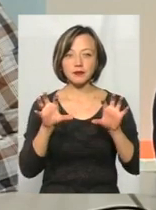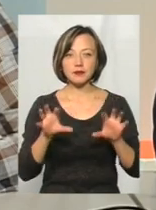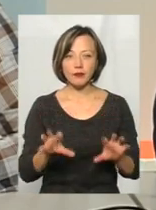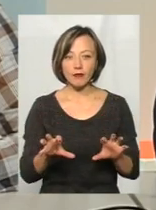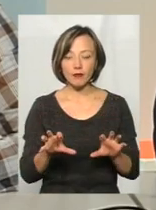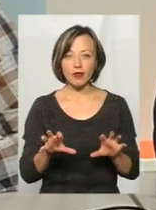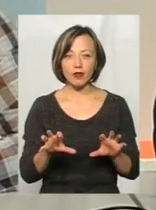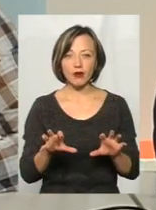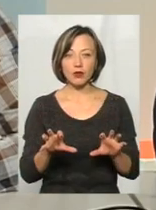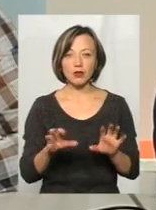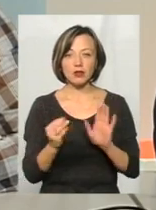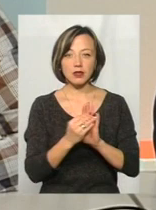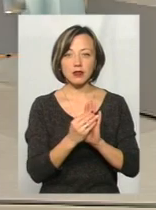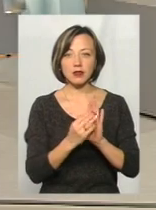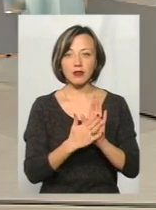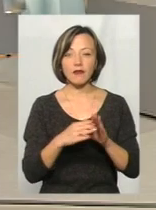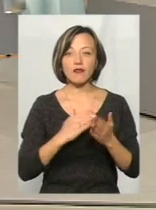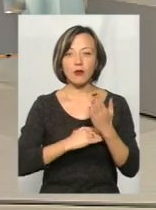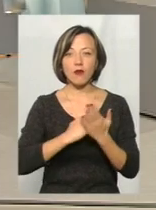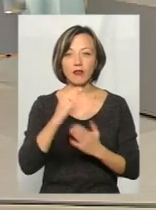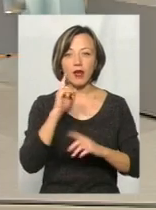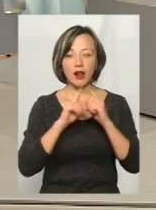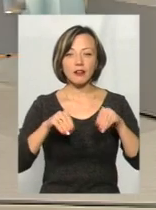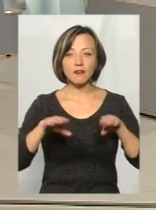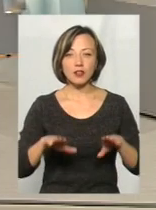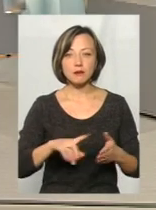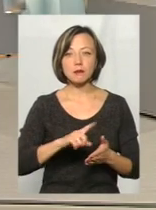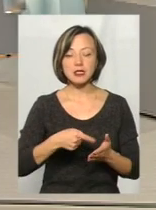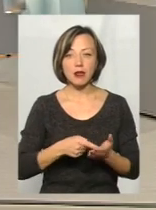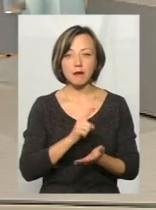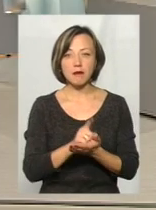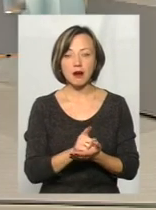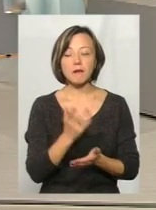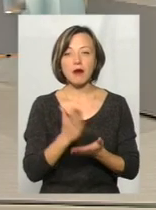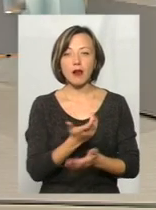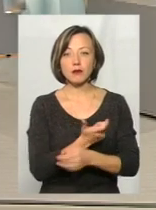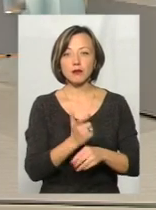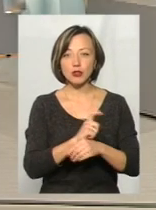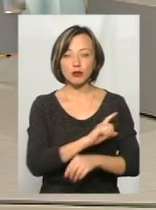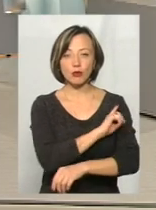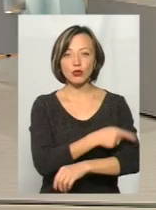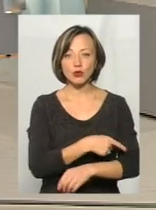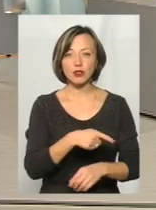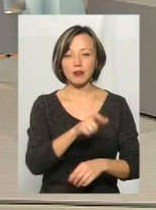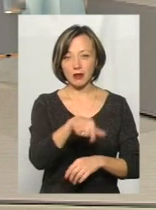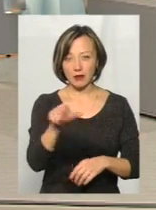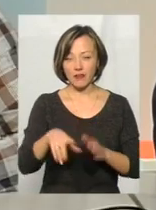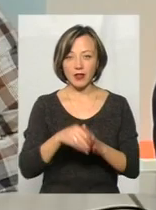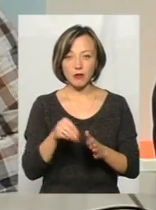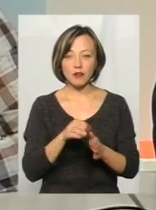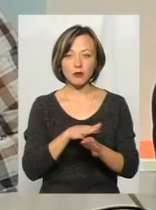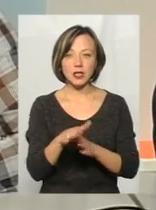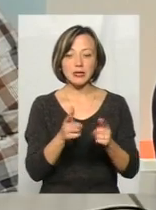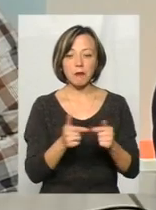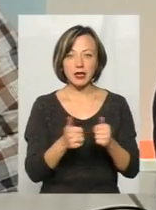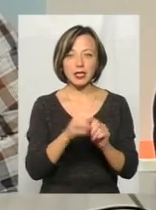як ви кажете, чи наша Верховна Рада рішила, що все ж таки міста мають більш потужний електоральний потенціал, і там вибори відбуваються за